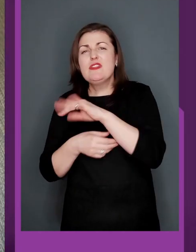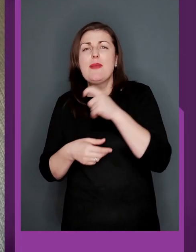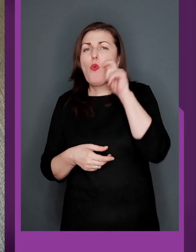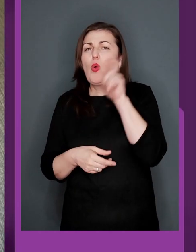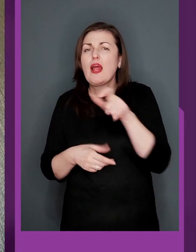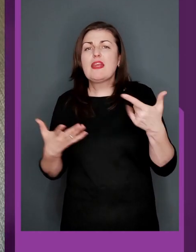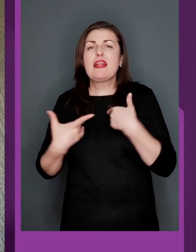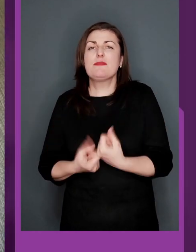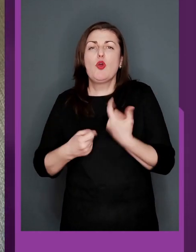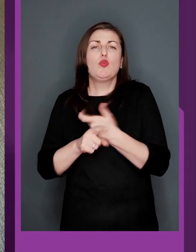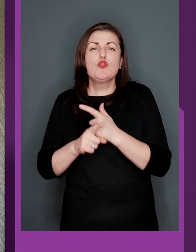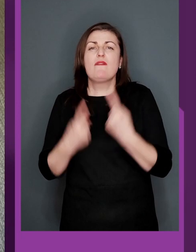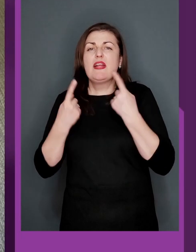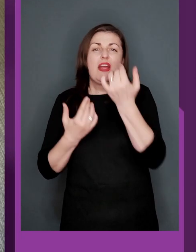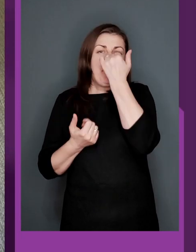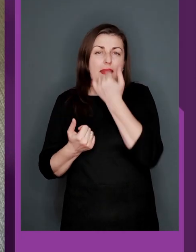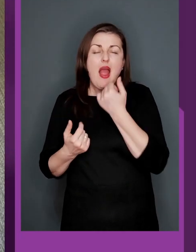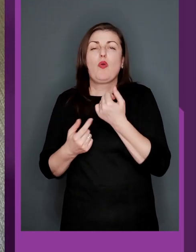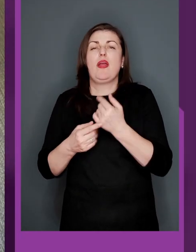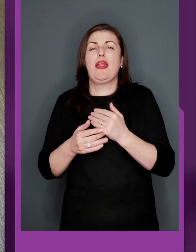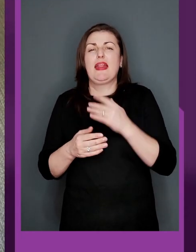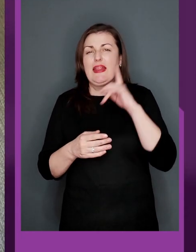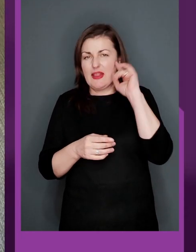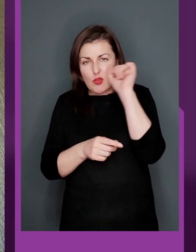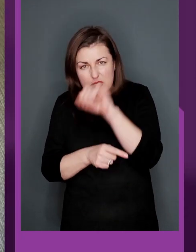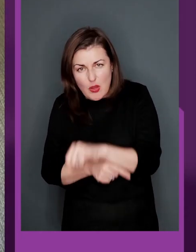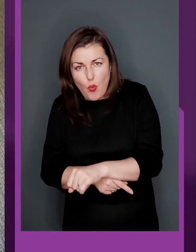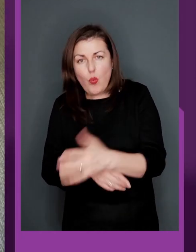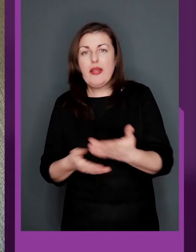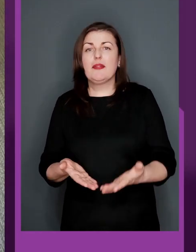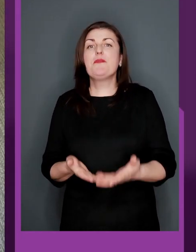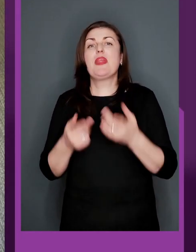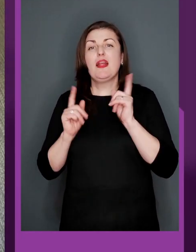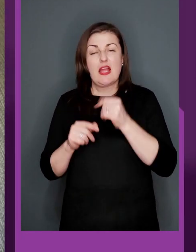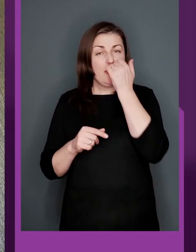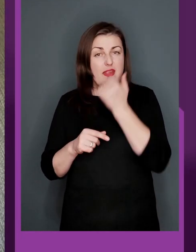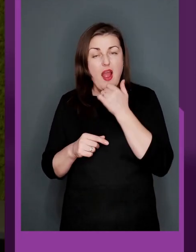подякувати всім українцям, які нас підтримували, дуже вам велике дякую, і низький вам уклін.